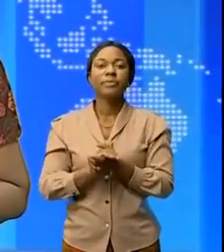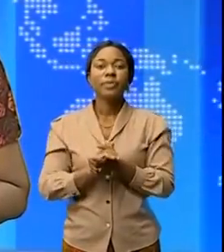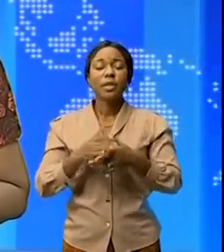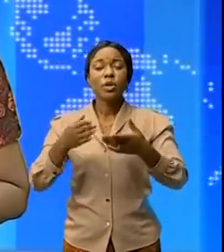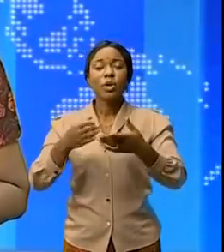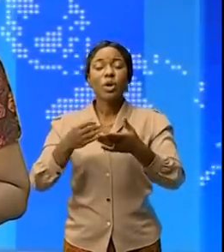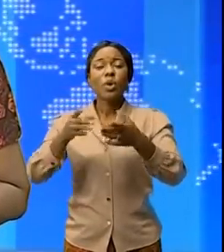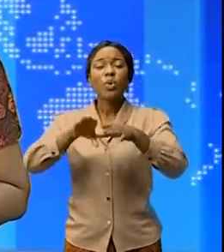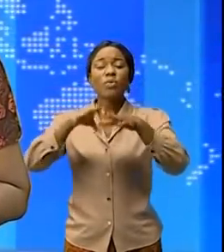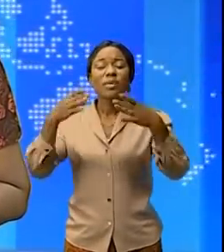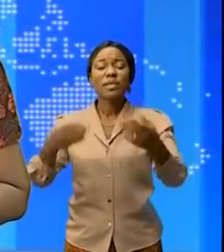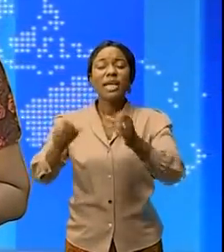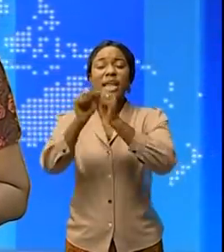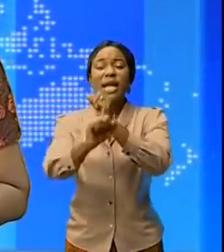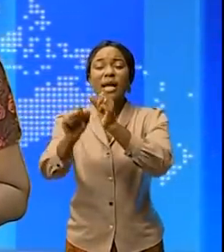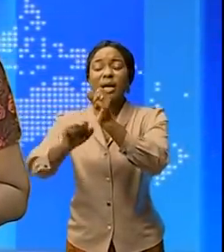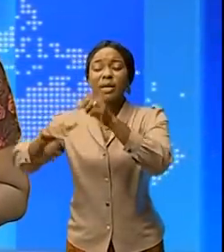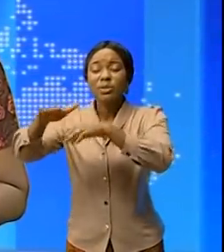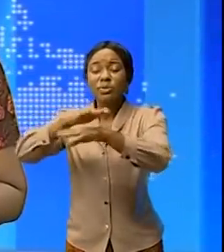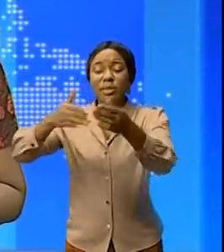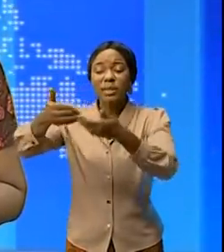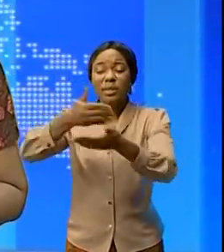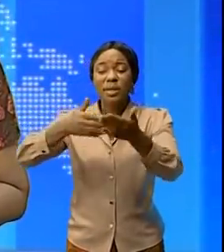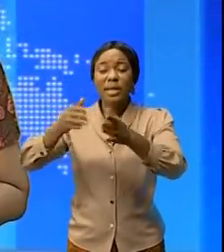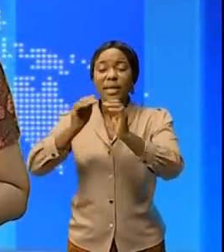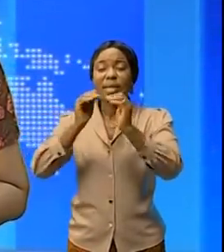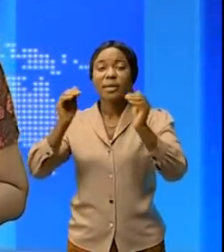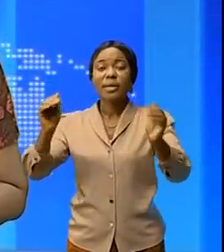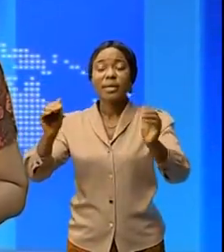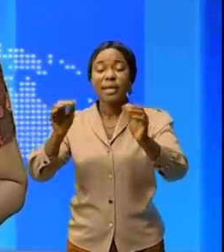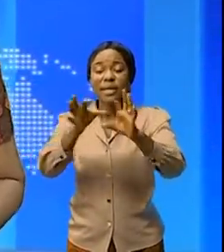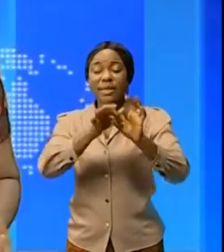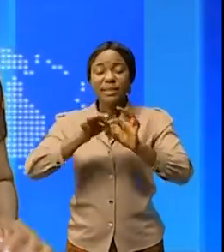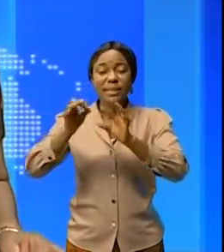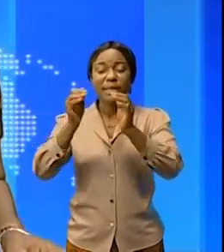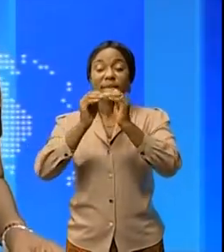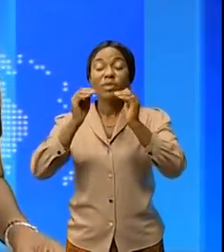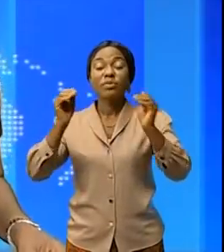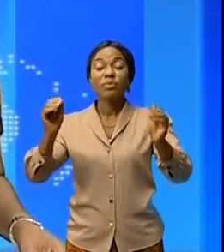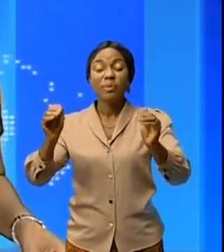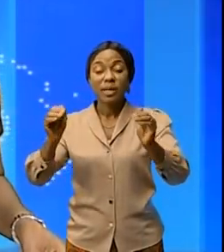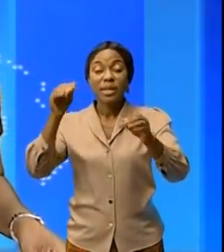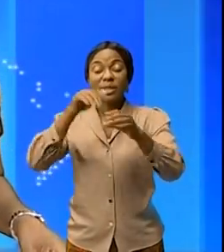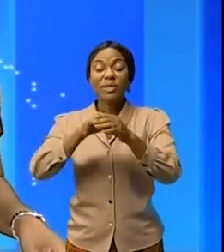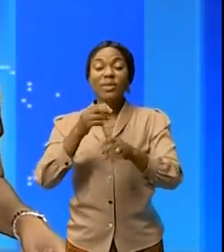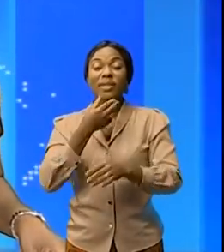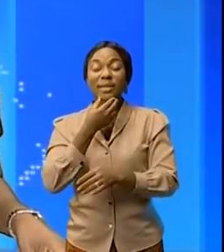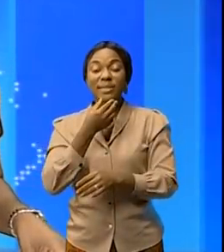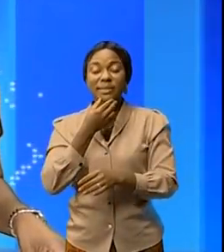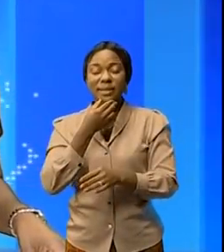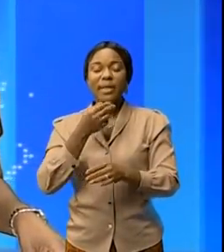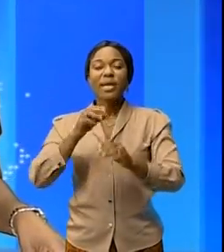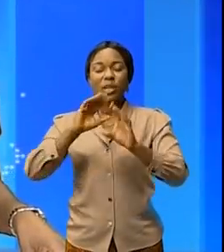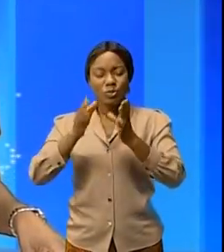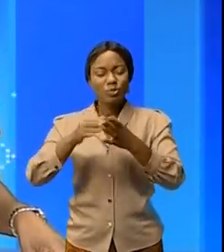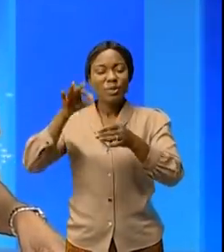lancement campagne sur la réconciliation la paix l'unité et le développement dans le Kassai les élus de cette province sensibilisent